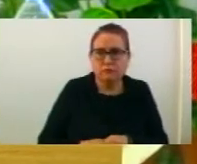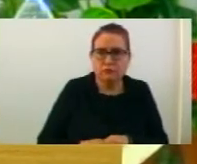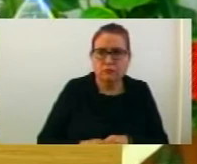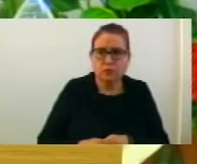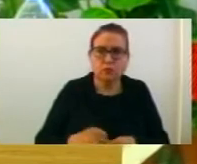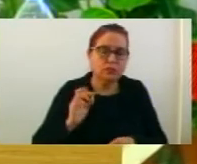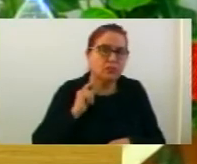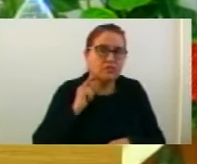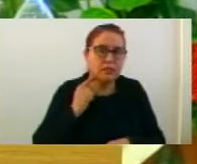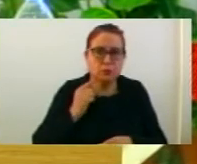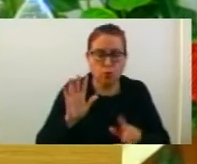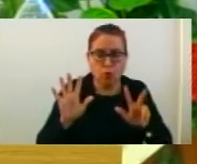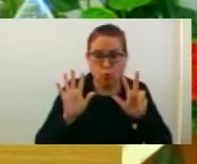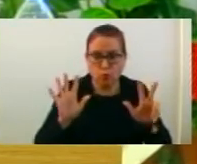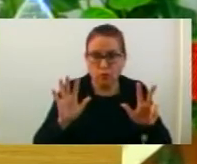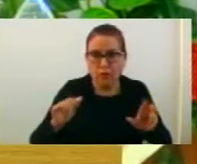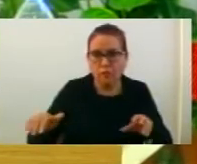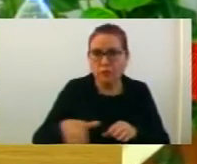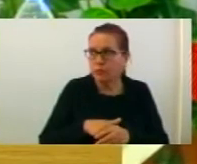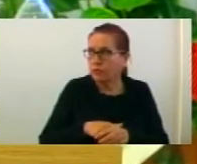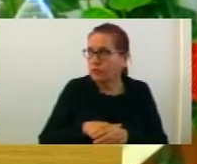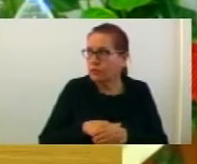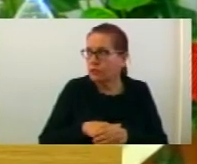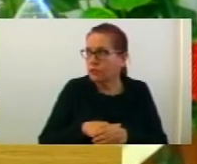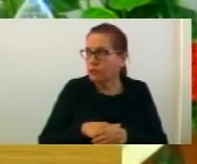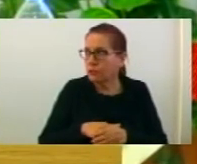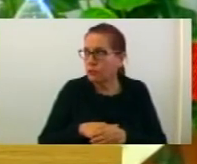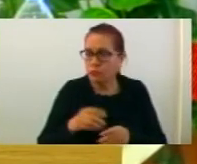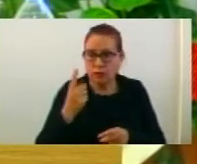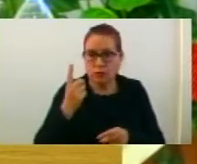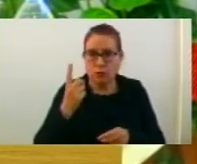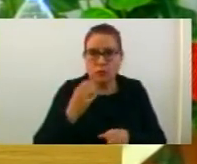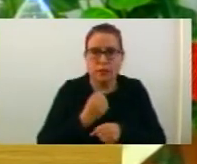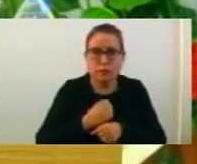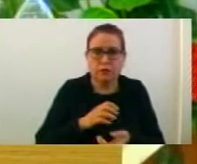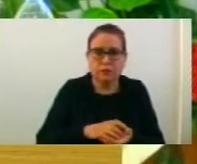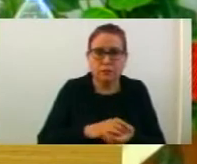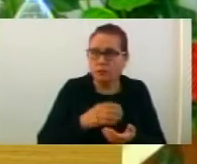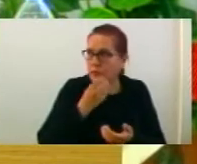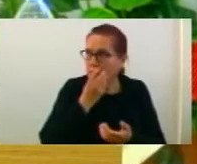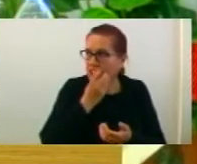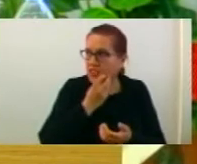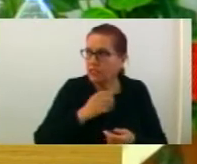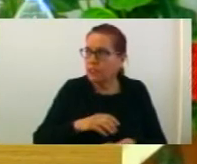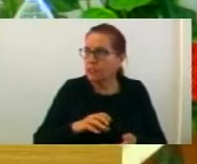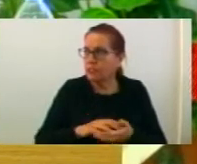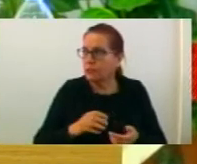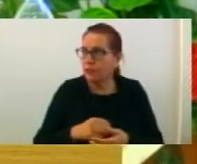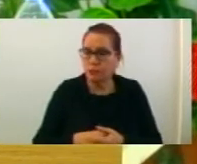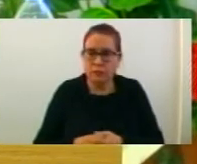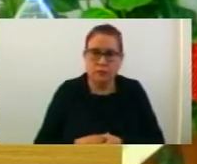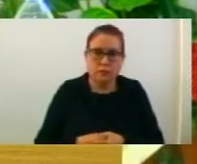рамата са 8 върботени и са още едно работно место в Муртино, ще го пополнува, и Василево,